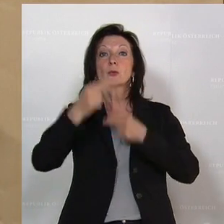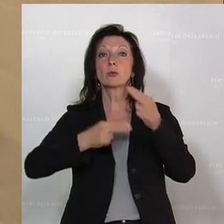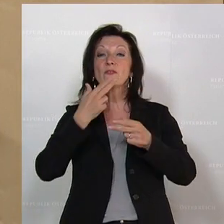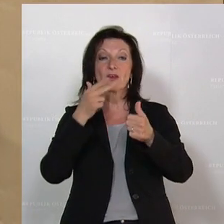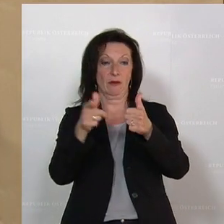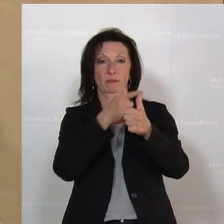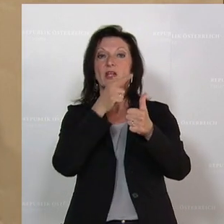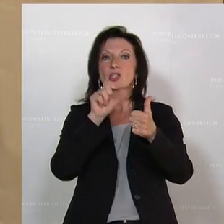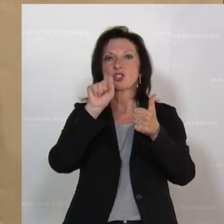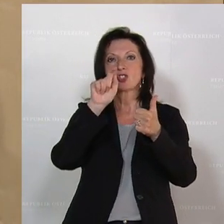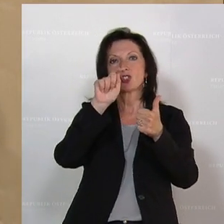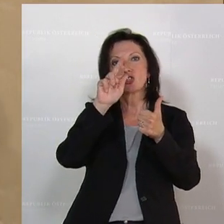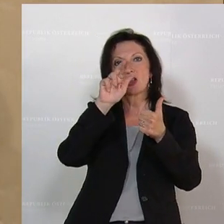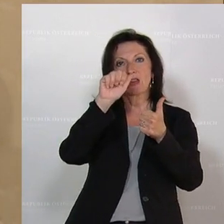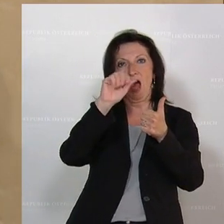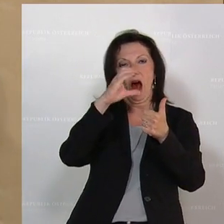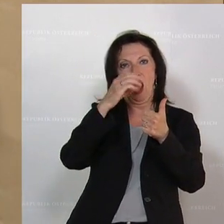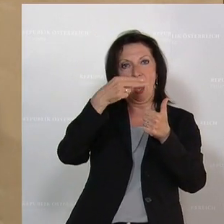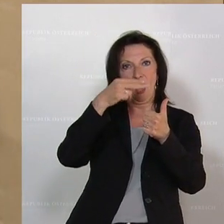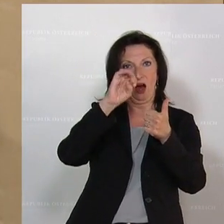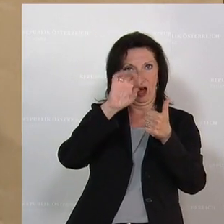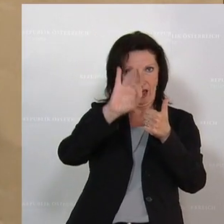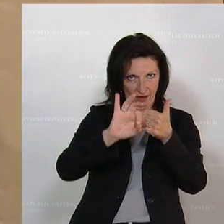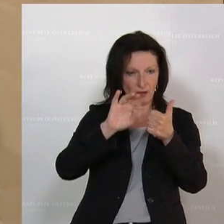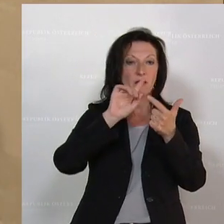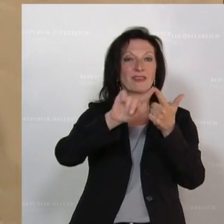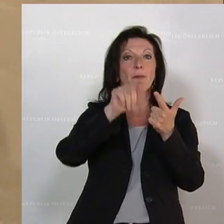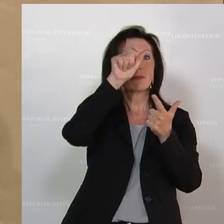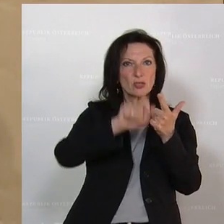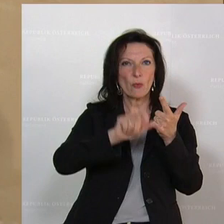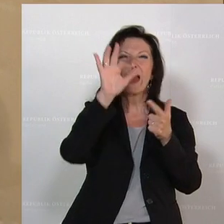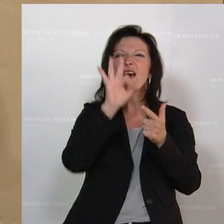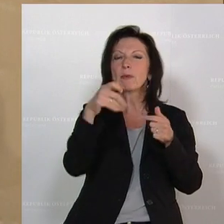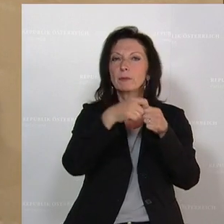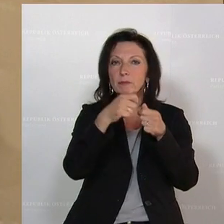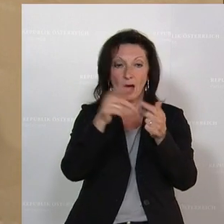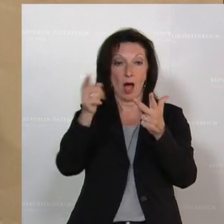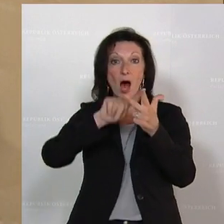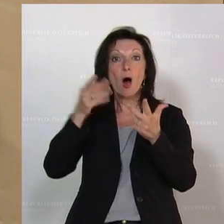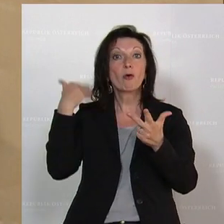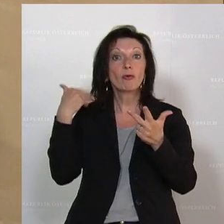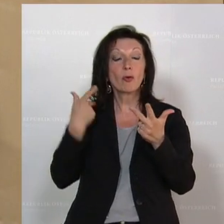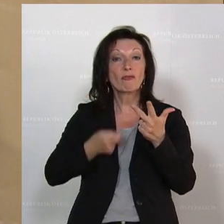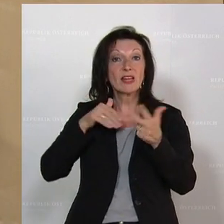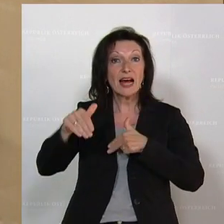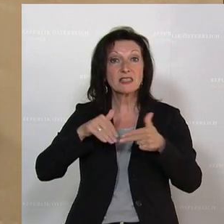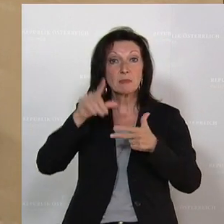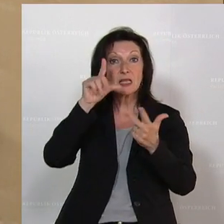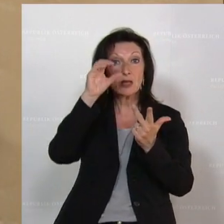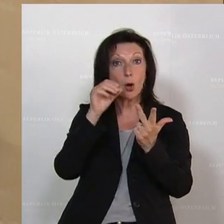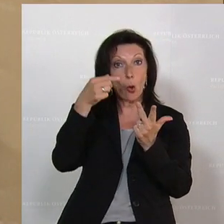FPÖ-nahe Betreiber, aber auch der ehemalige Finanzminister Löger und der ÖVP-nahe Betreiber